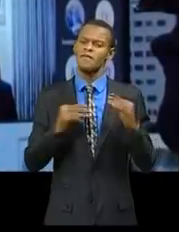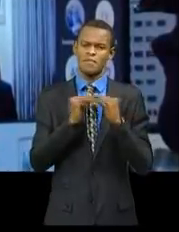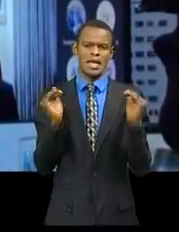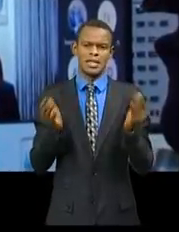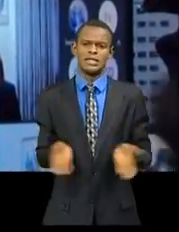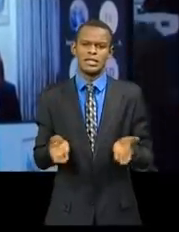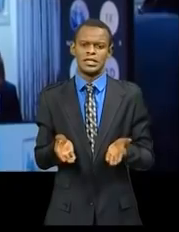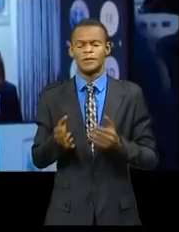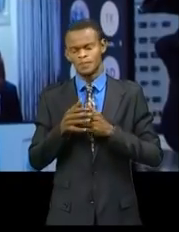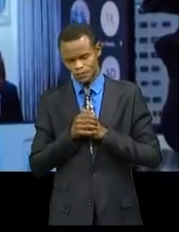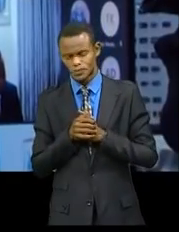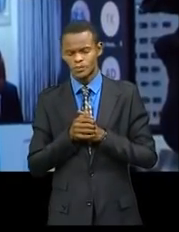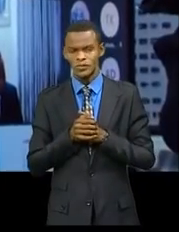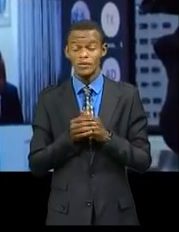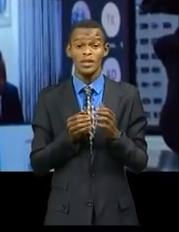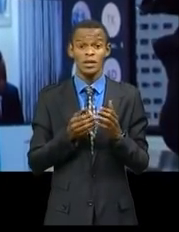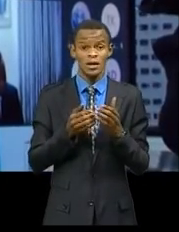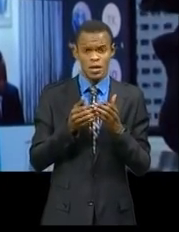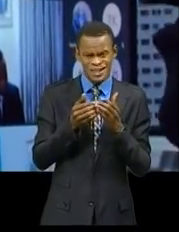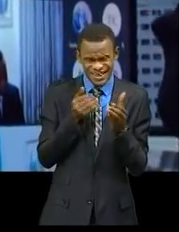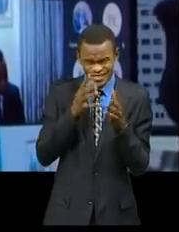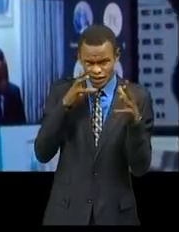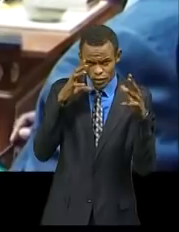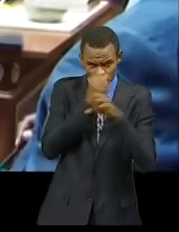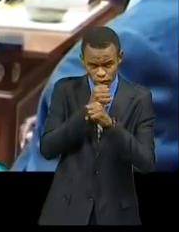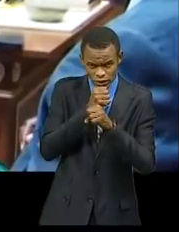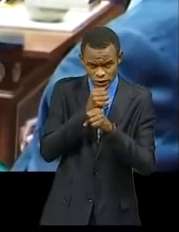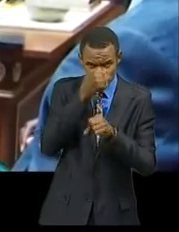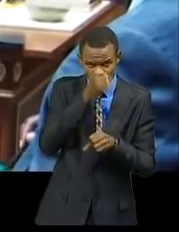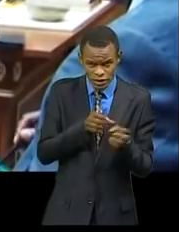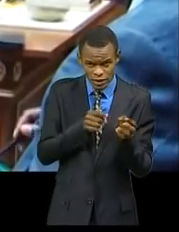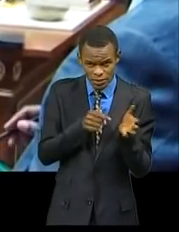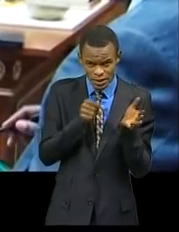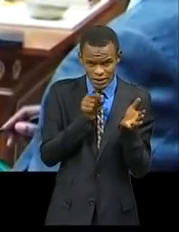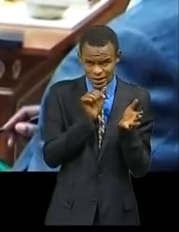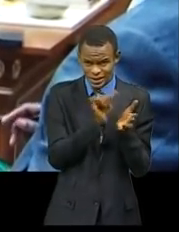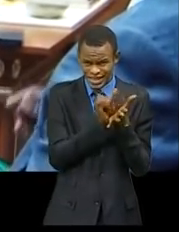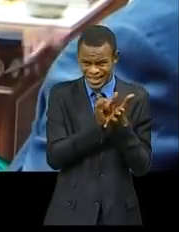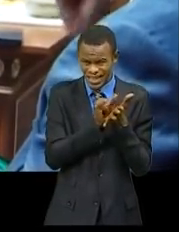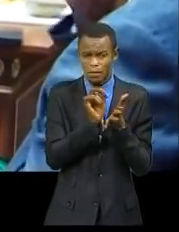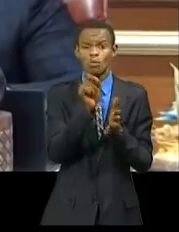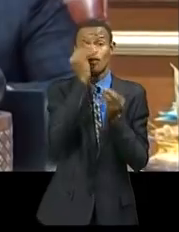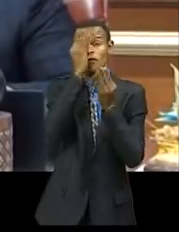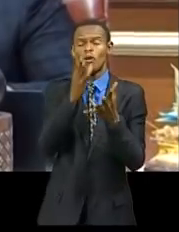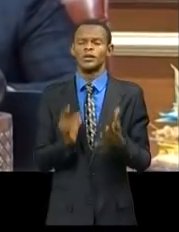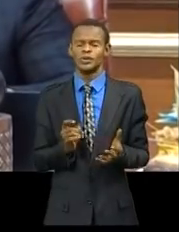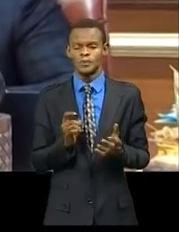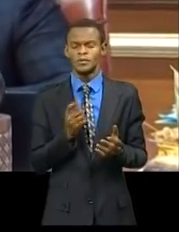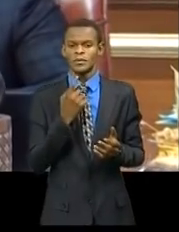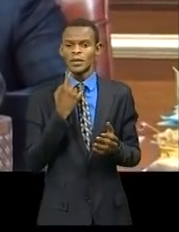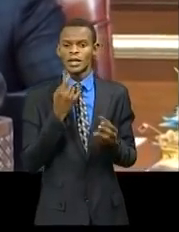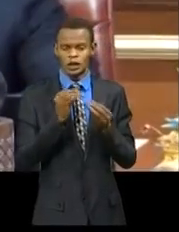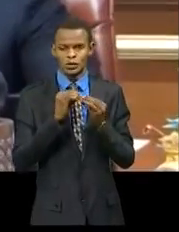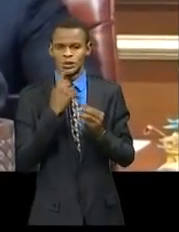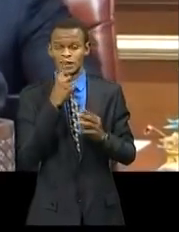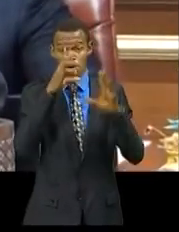Avant de conclure ces chapitres sur le point d'information, le président de la République a spécialement donné la